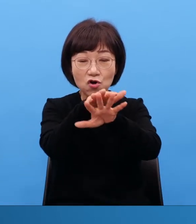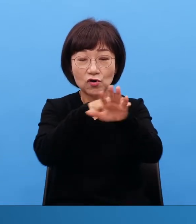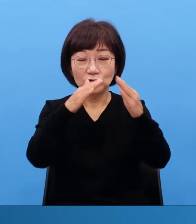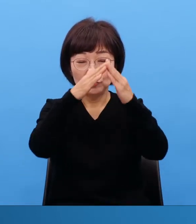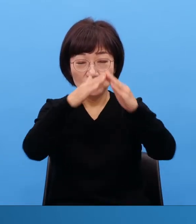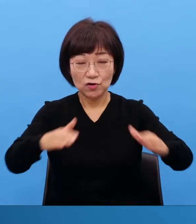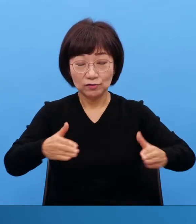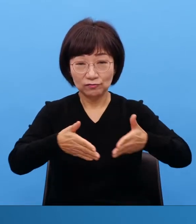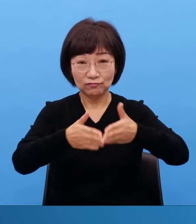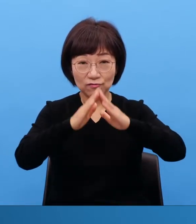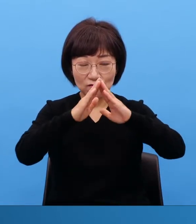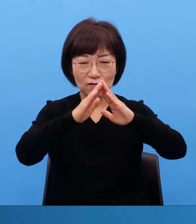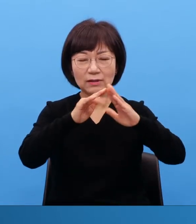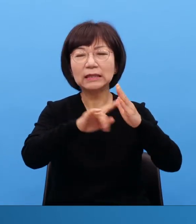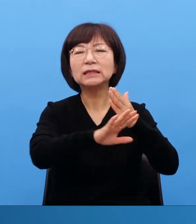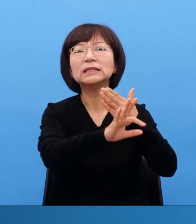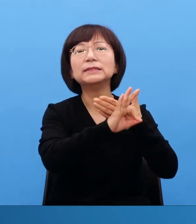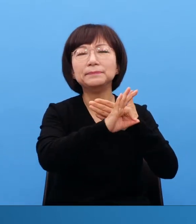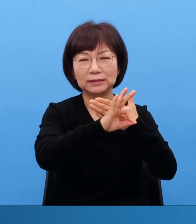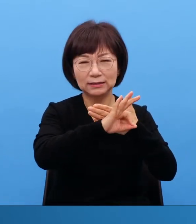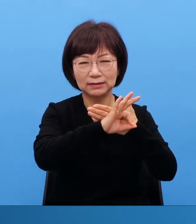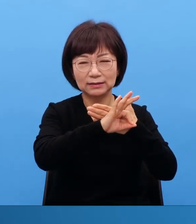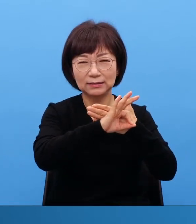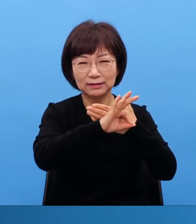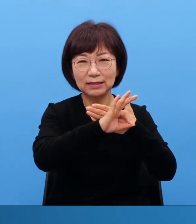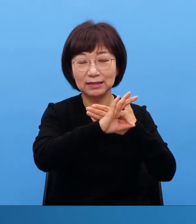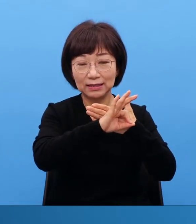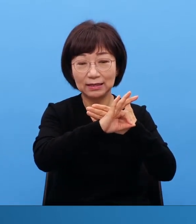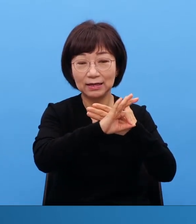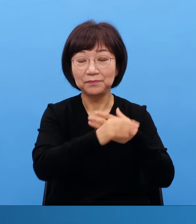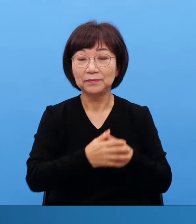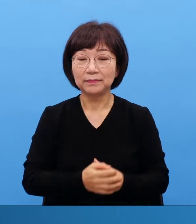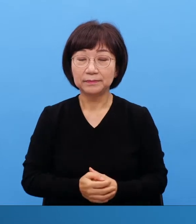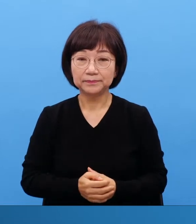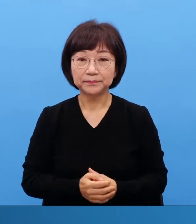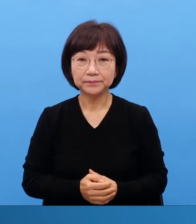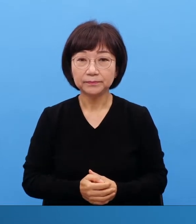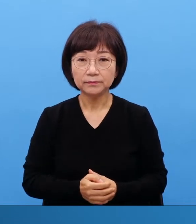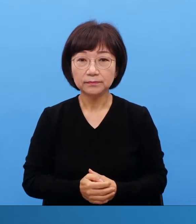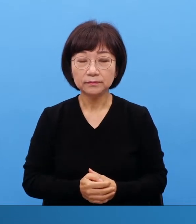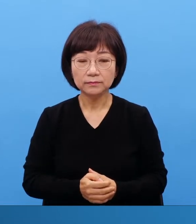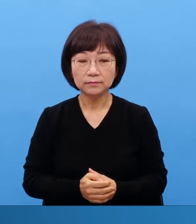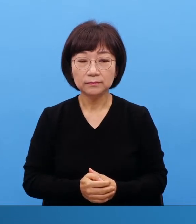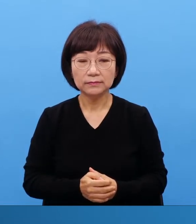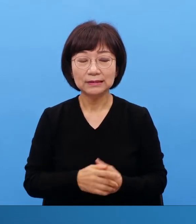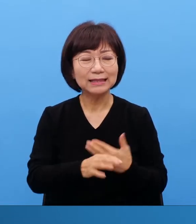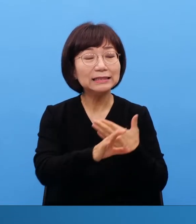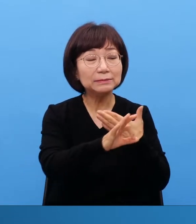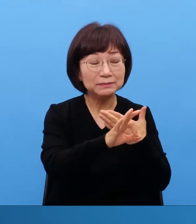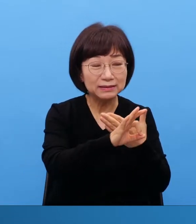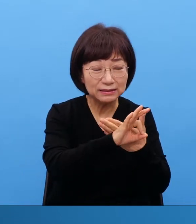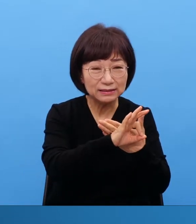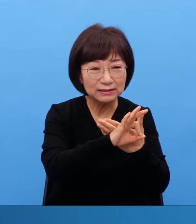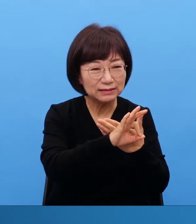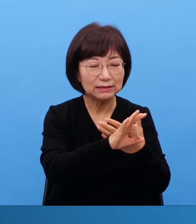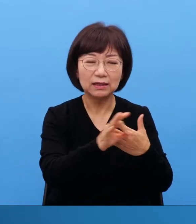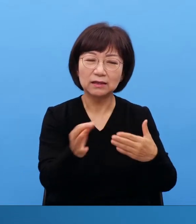이것을 제대로 이제는 보도록 성전을 만드는 이 사람이 다윗입니다 다윗입니다